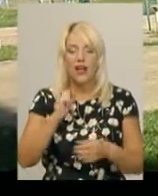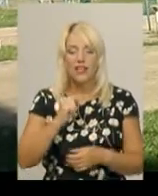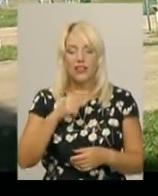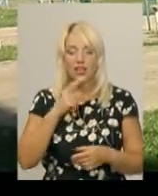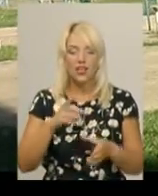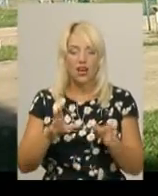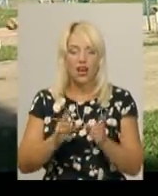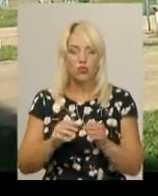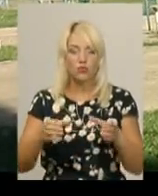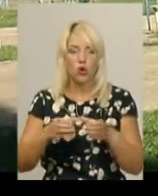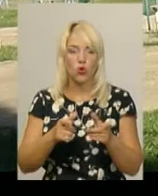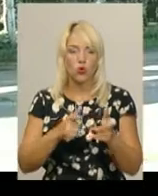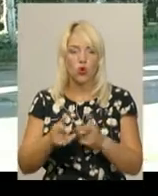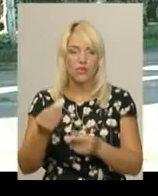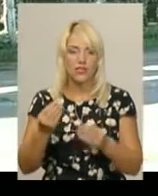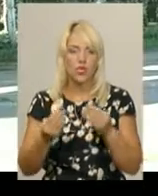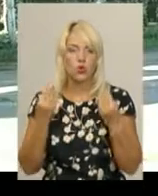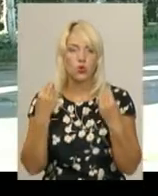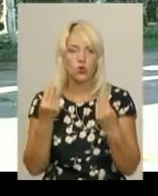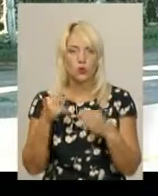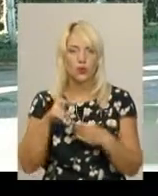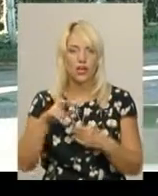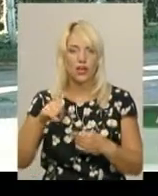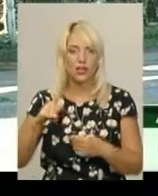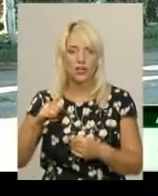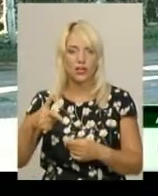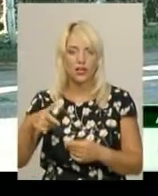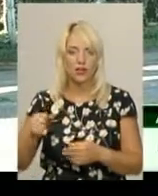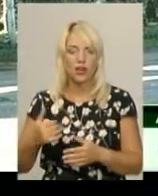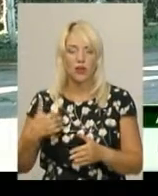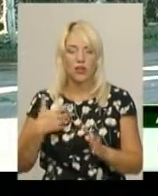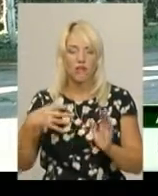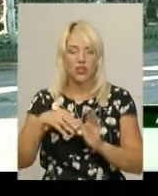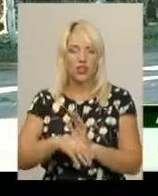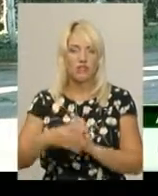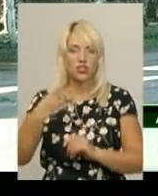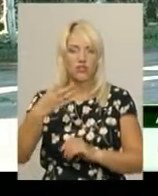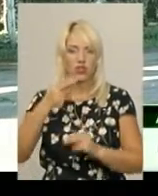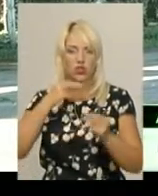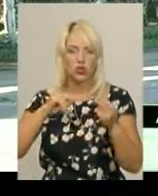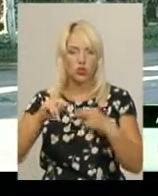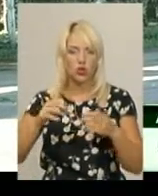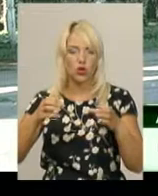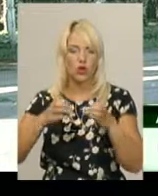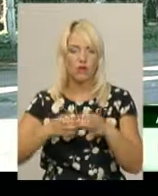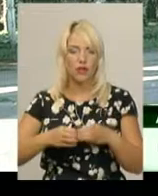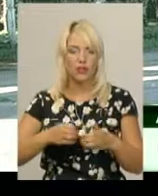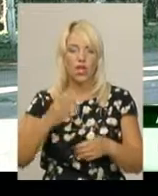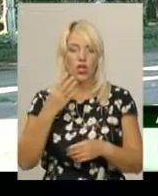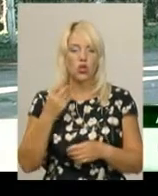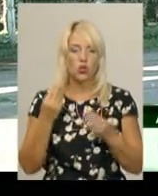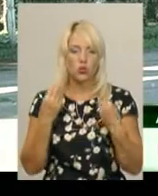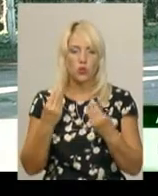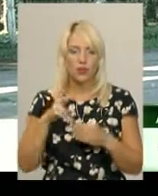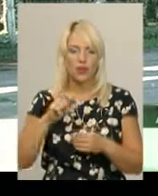готова зіграти в «Суперлізі». «Хотілося б, звісно, війти в четверку лучших в Україні команд «Суперліги» і поборотися вже